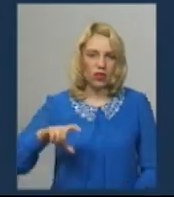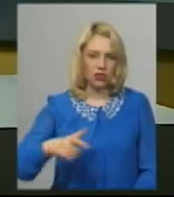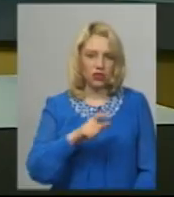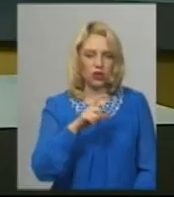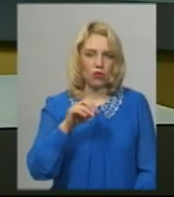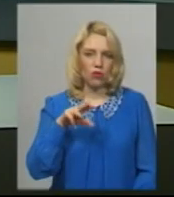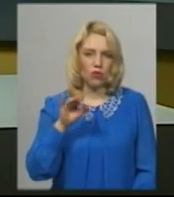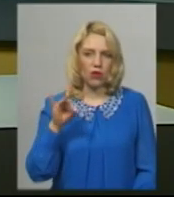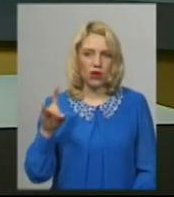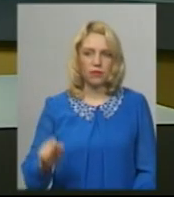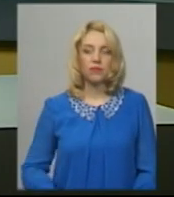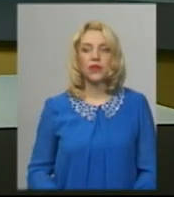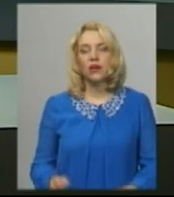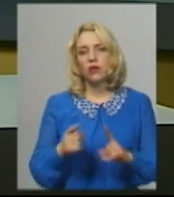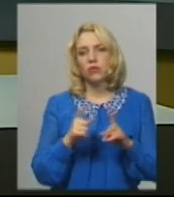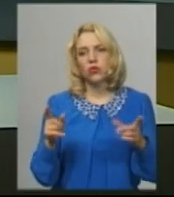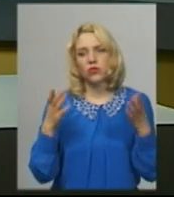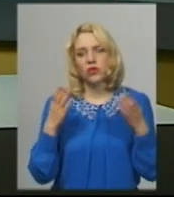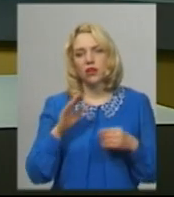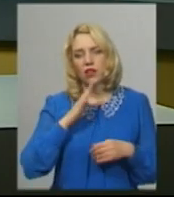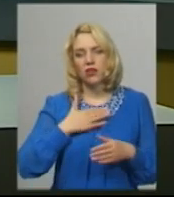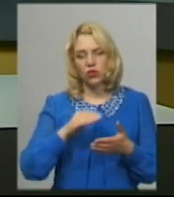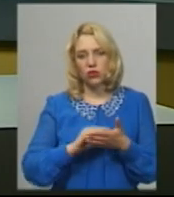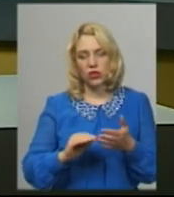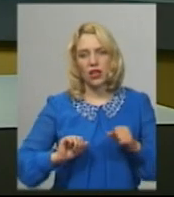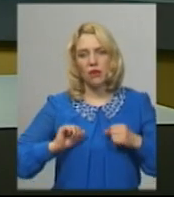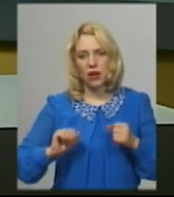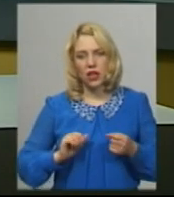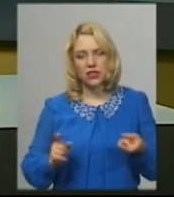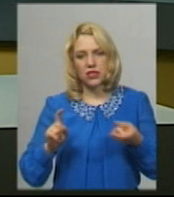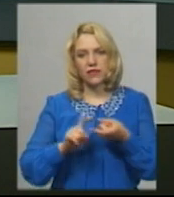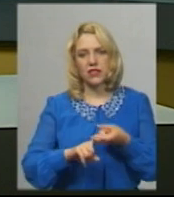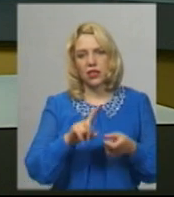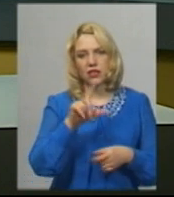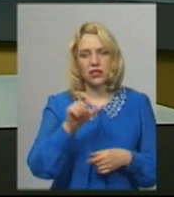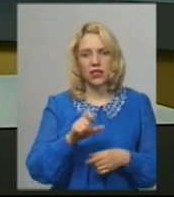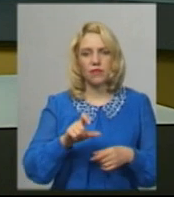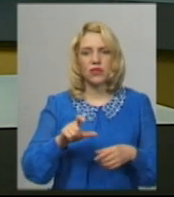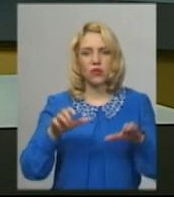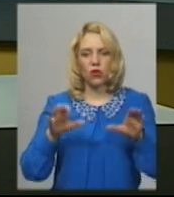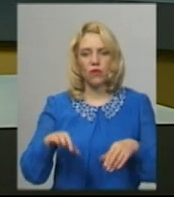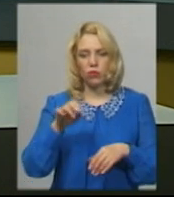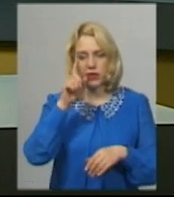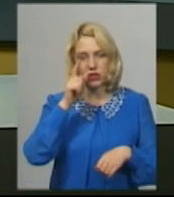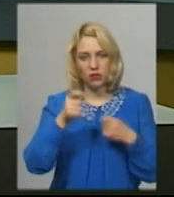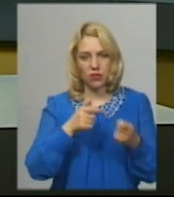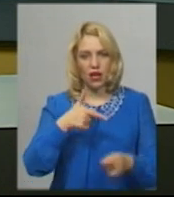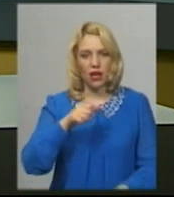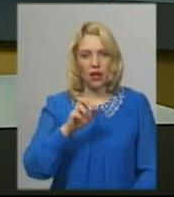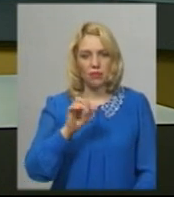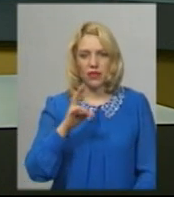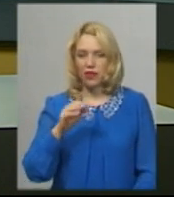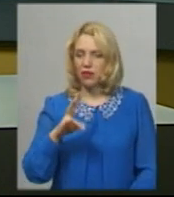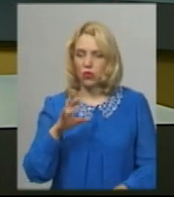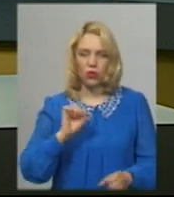Протягом дня наші кореспонденти намагалися зв'язатися з головою Хмельницької облдержадміністрації Дмитром Габінетом